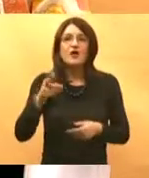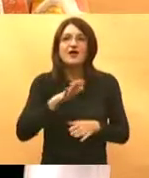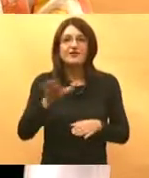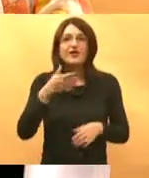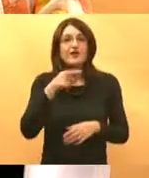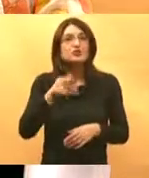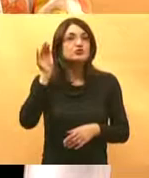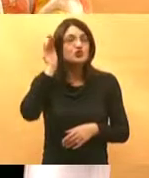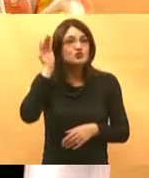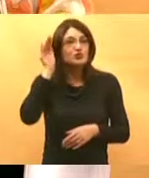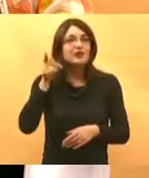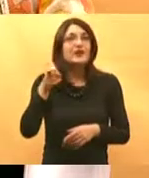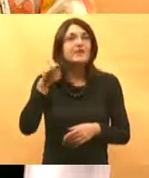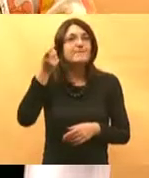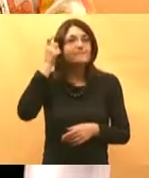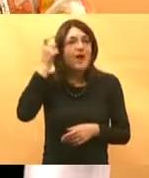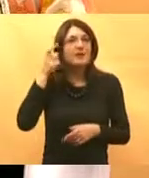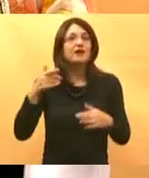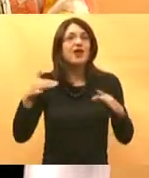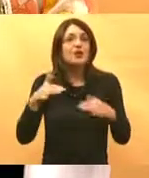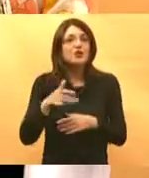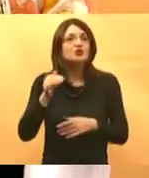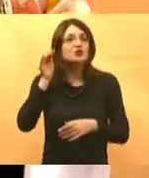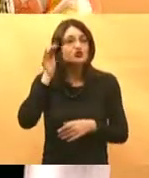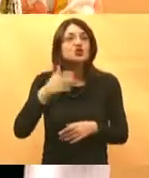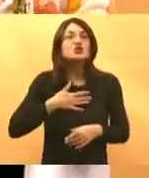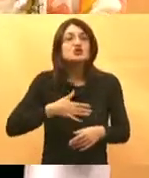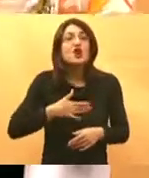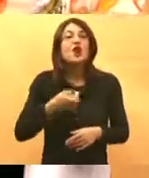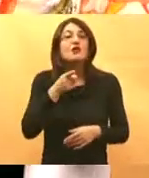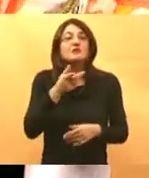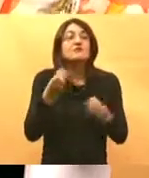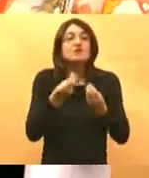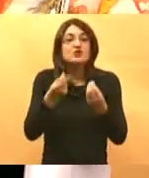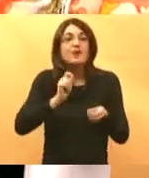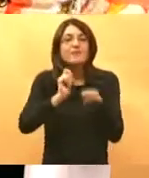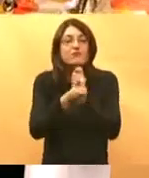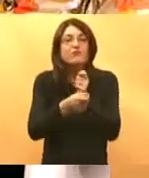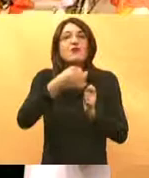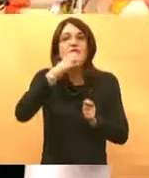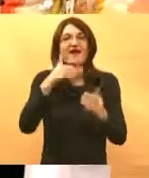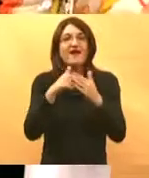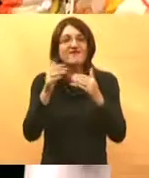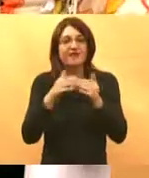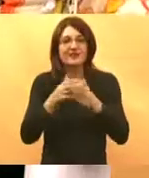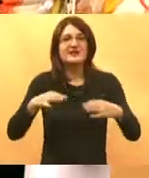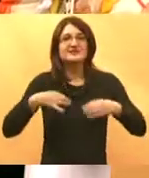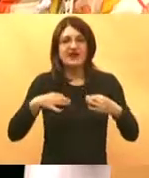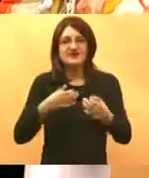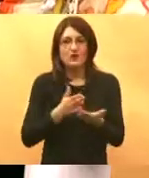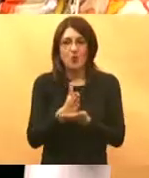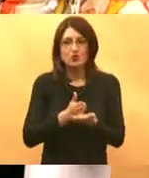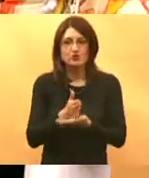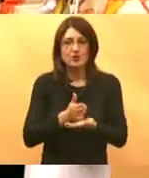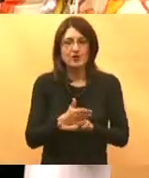svi slušate vrlo pametni i vrlo vrlo željni nekih promjena za kvalitetu svoje zdravstvene usluge mene bi sramota